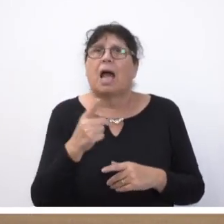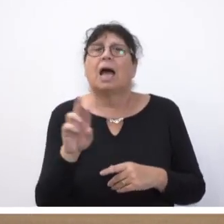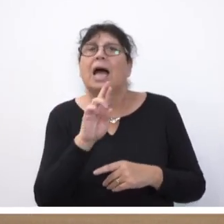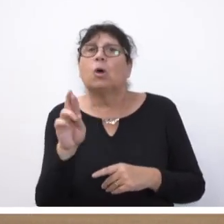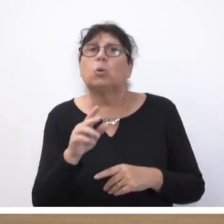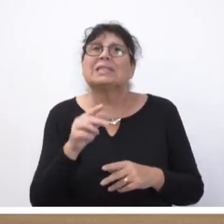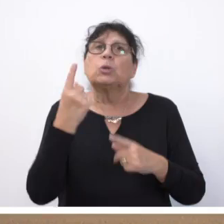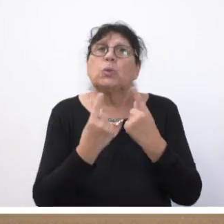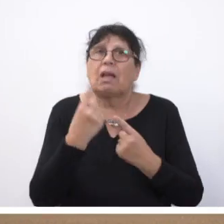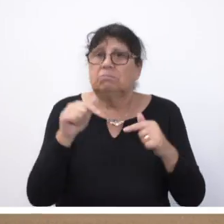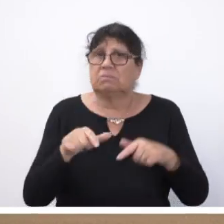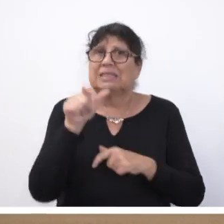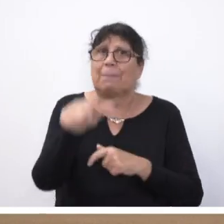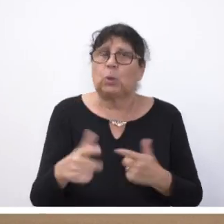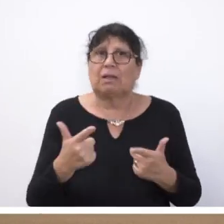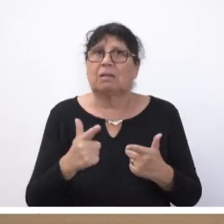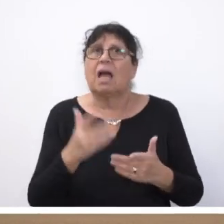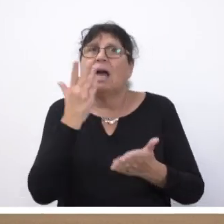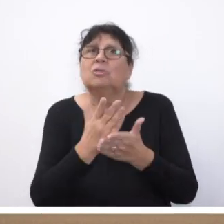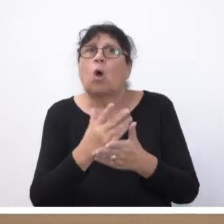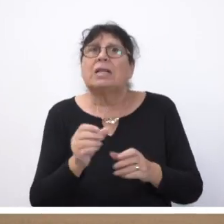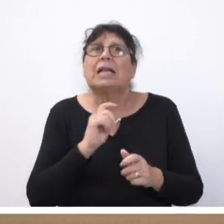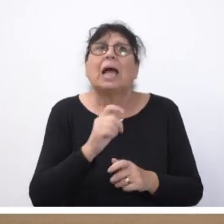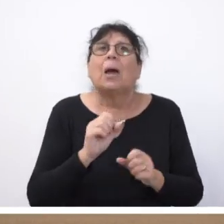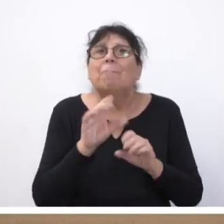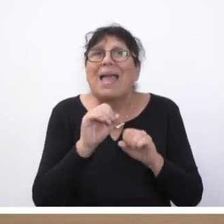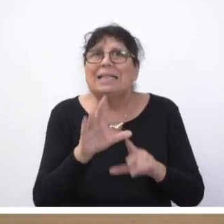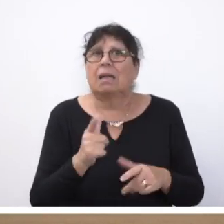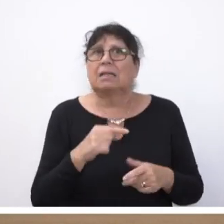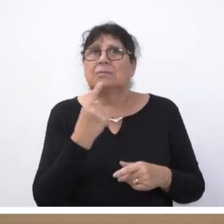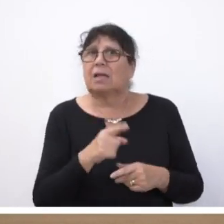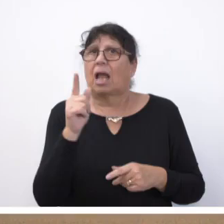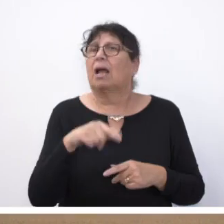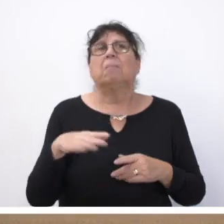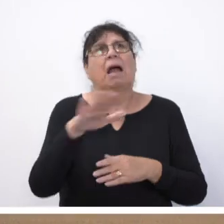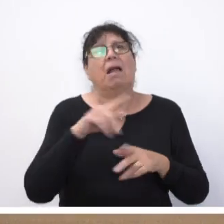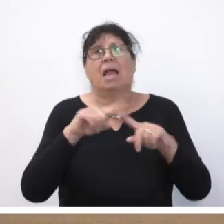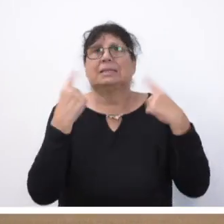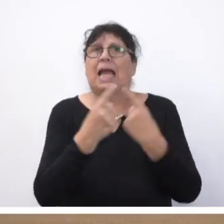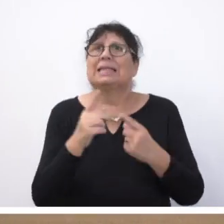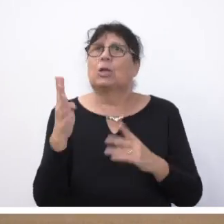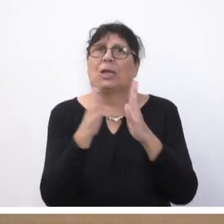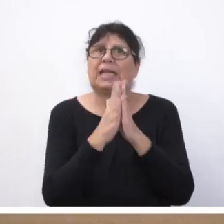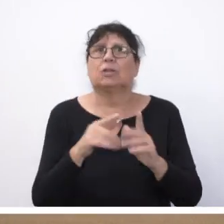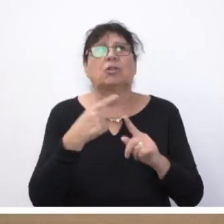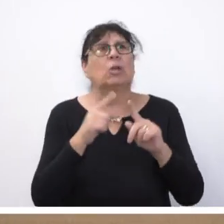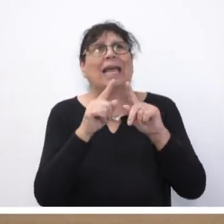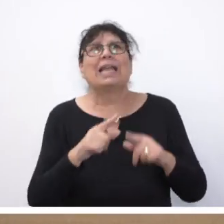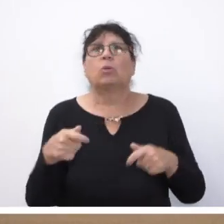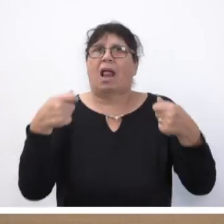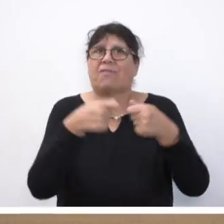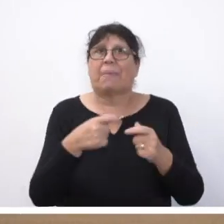haben sich in ihrer Verzweiflung zwischenzeitlich an die Medien gewandt. Sie fühlen sich vom Landkreis Neunkirchen und vom Regionalverband und letztlich damit auch von der